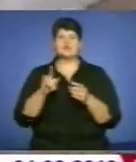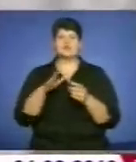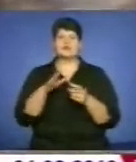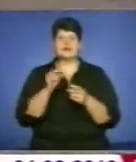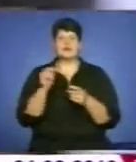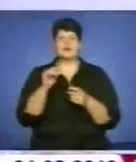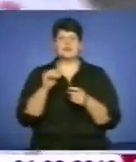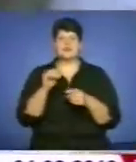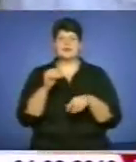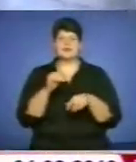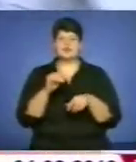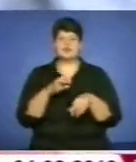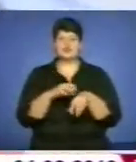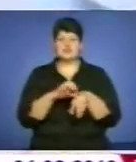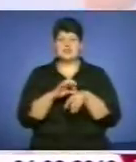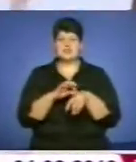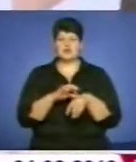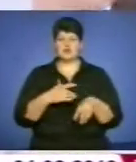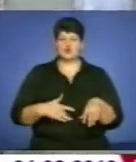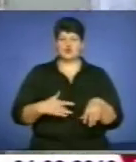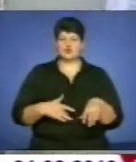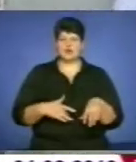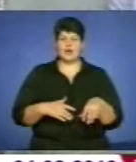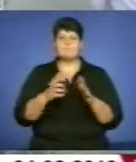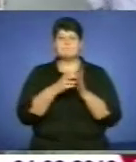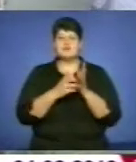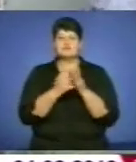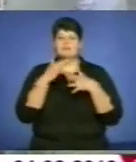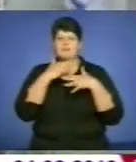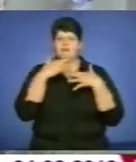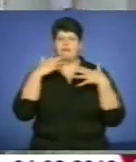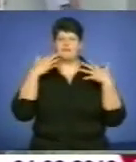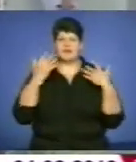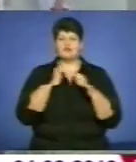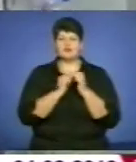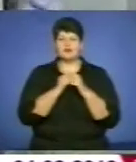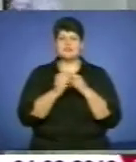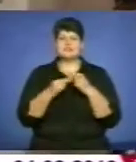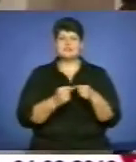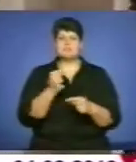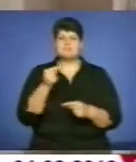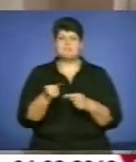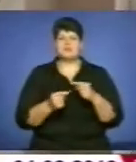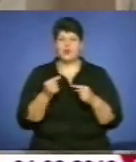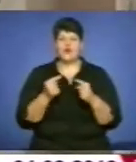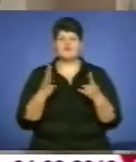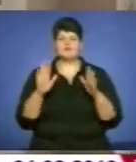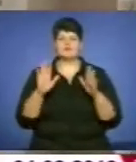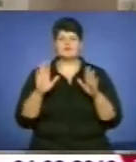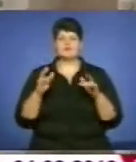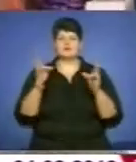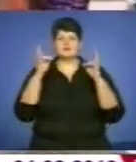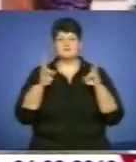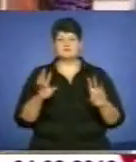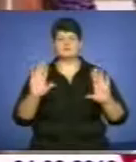та шлунка. Науковці вважають, що причин безліч серед найчастіших це спадковий фактор, стреси, тютюна опаління,